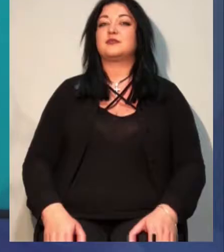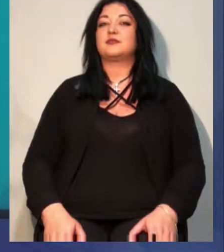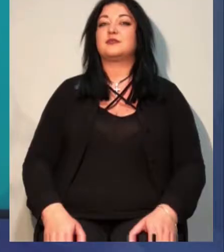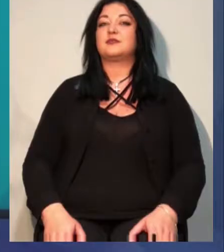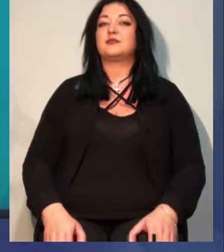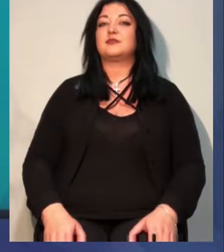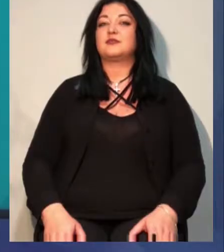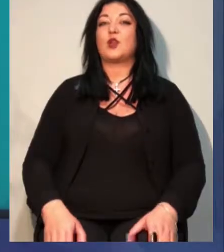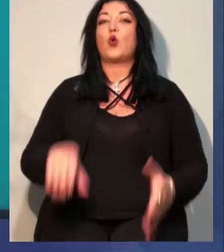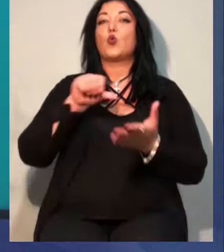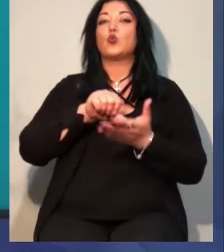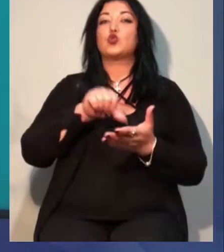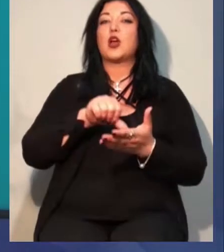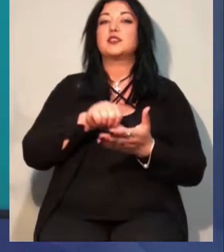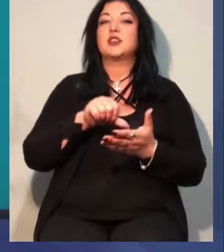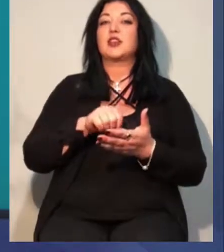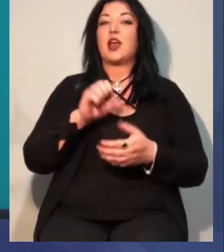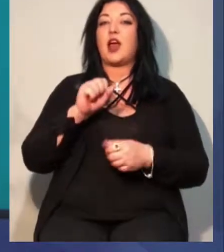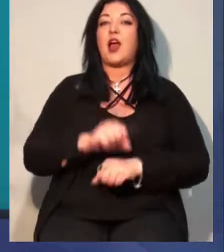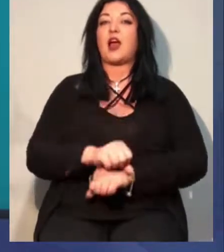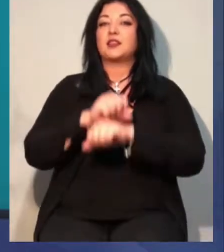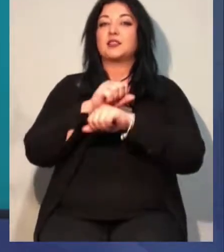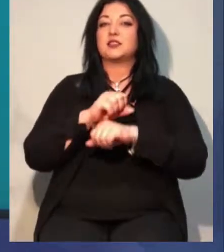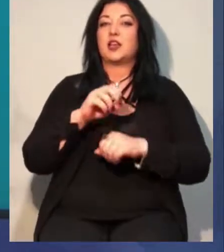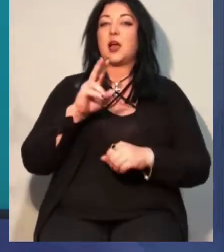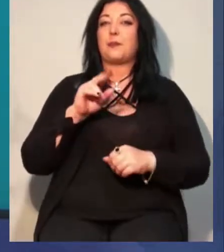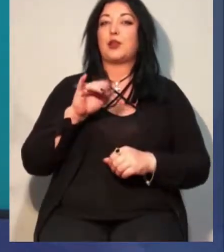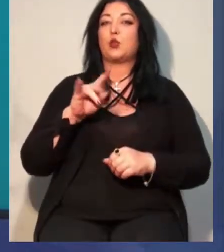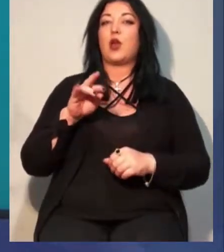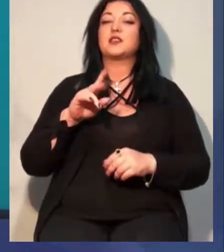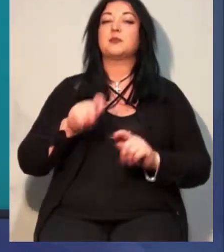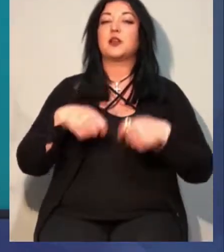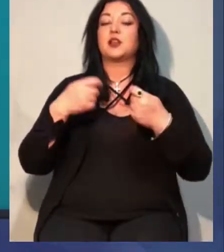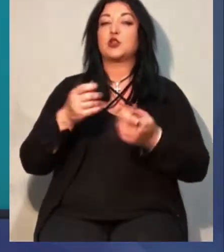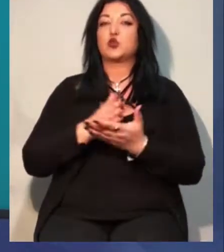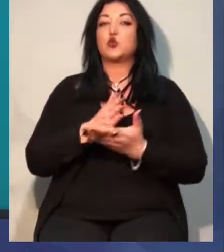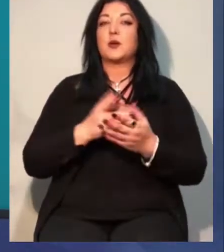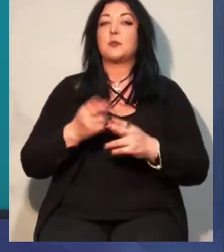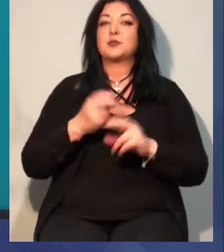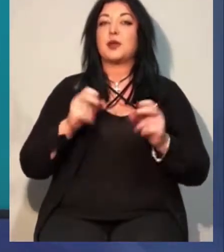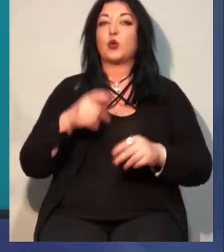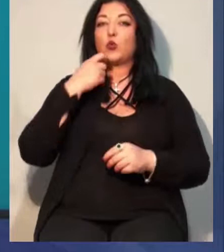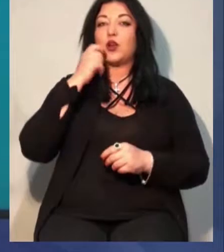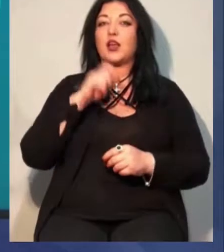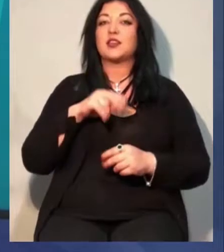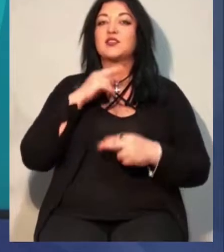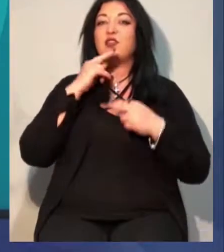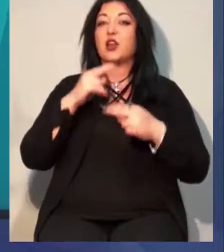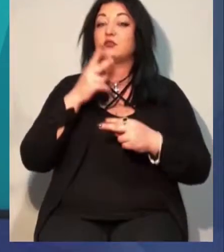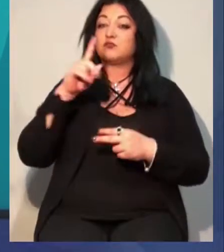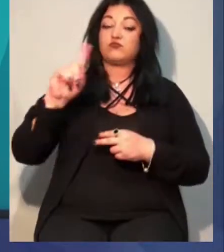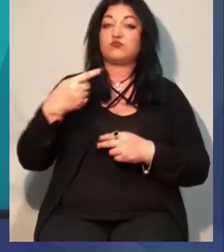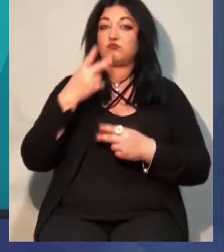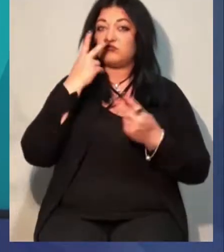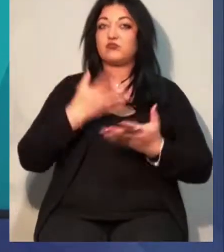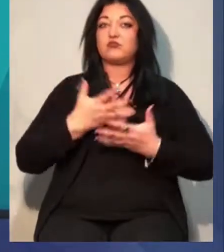Учасники акції «Ні капітуляції» передали до Служби безпеки України звернення із вимогами оприлюднити повний документ